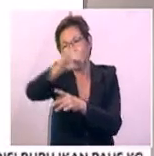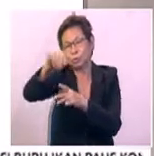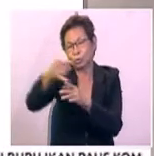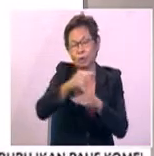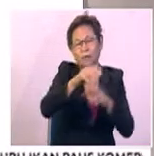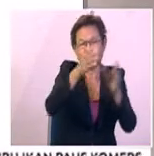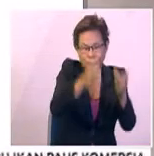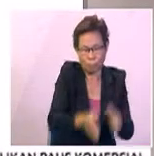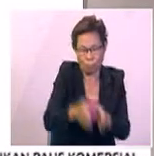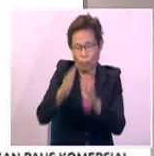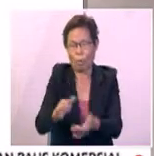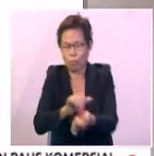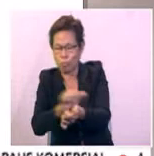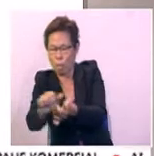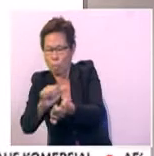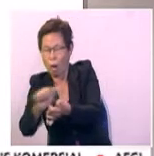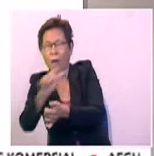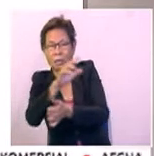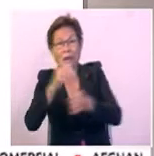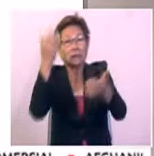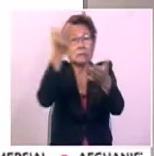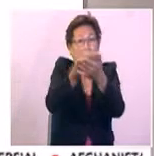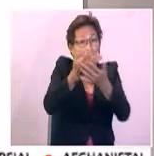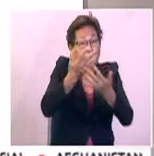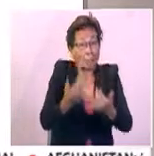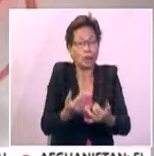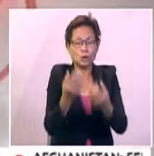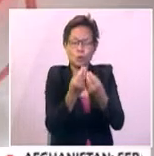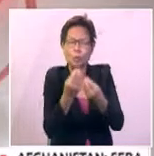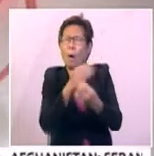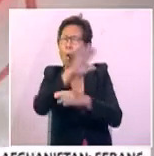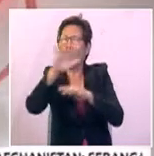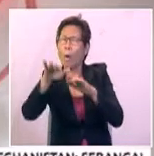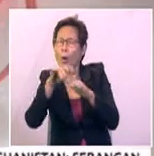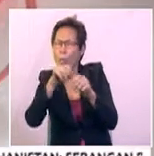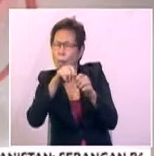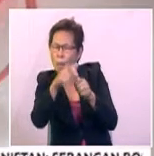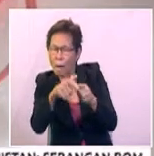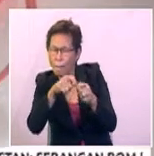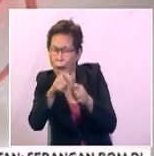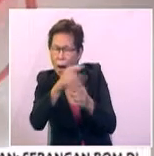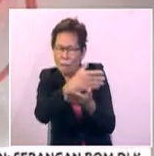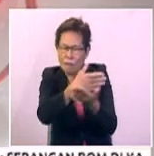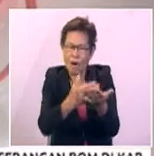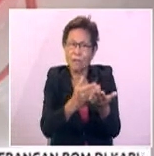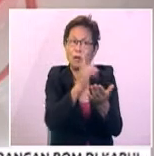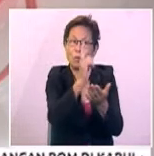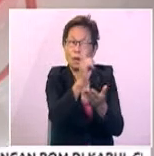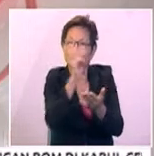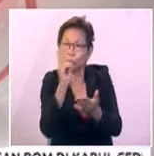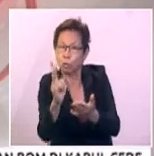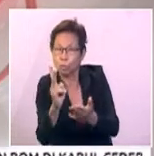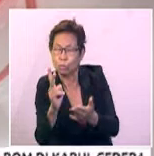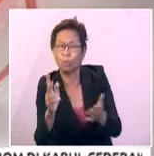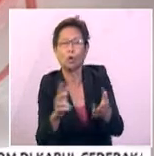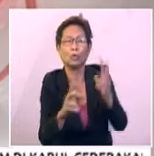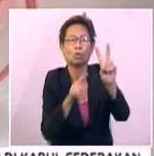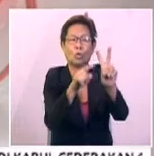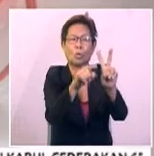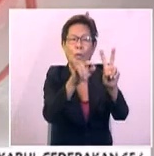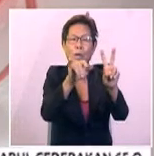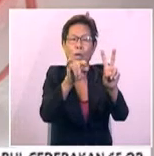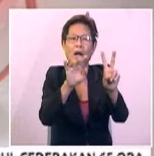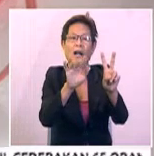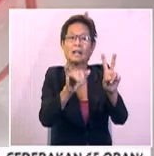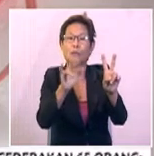penerima yang diluluskan. Dan setakat ini, jumlah keseluruhan pembayaran bagi fasa 1 dan 2 adalah 2.62